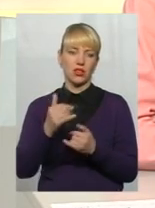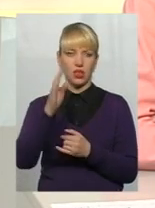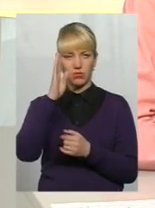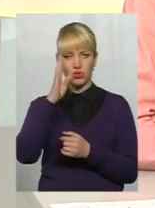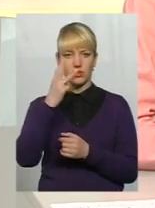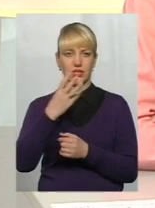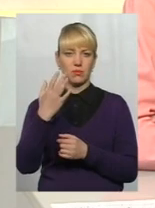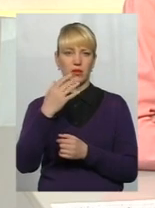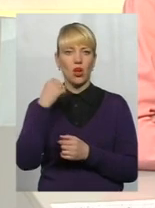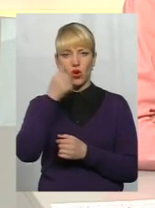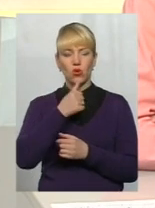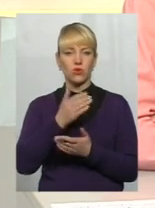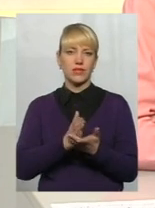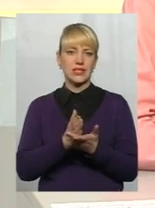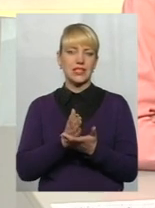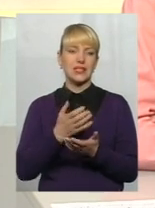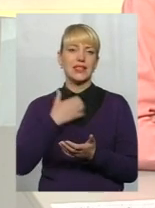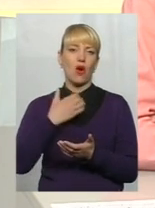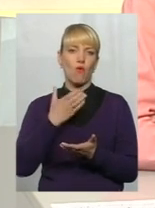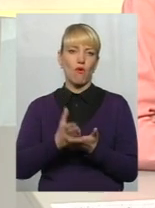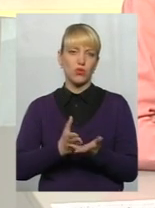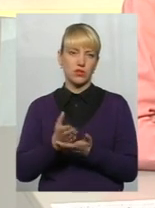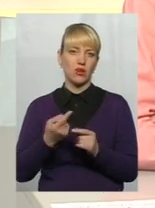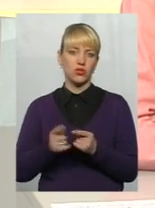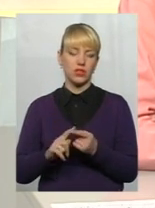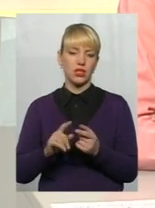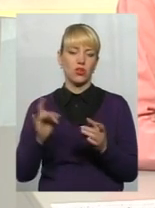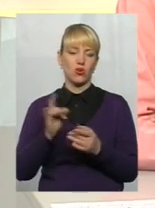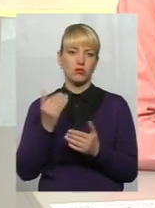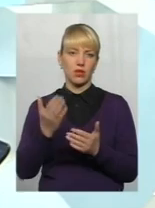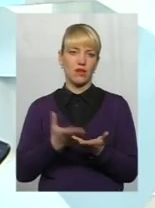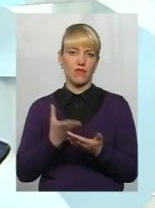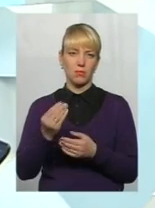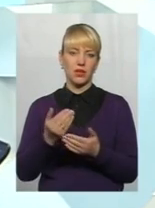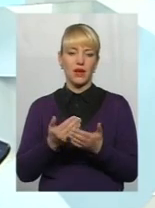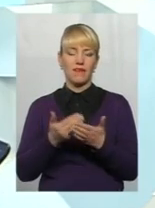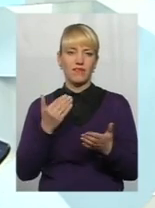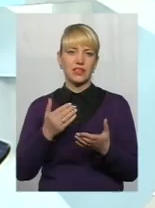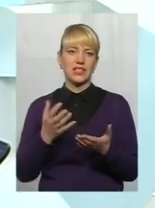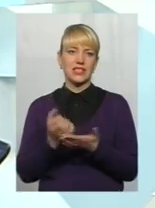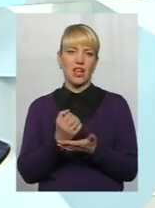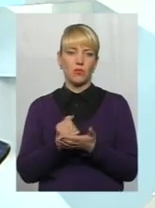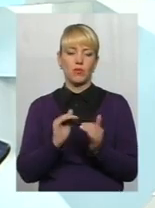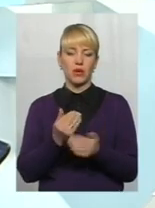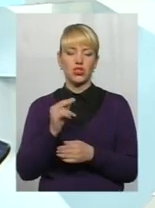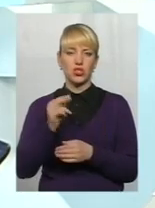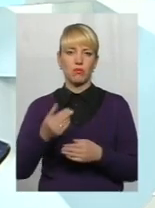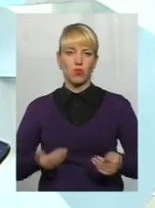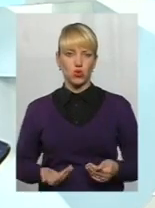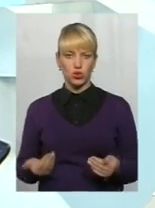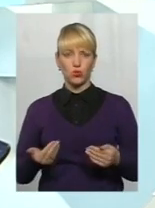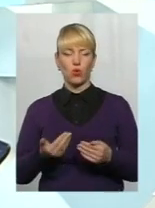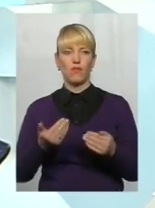стажу. І в такому випадку розмір їх пенсійної виплати, якщо він від заробітку менше, ніж прожитковий